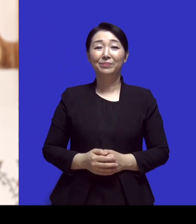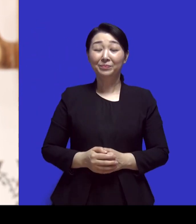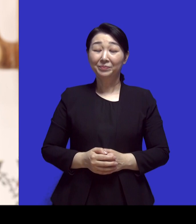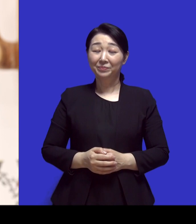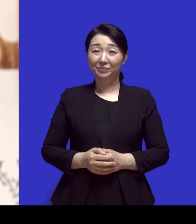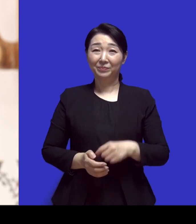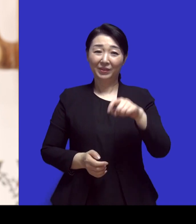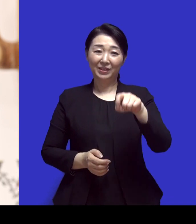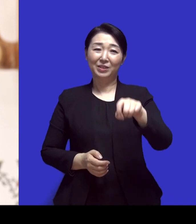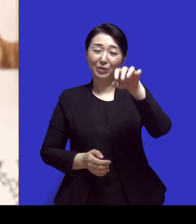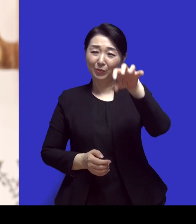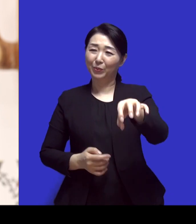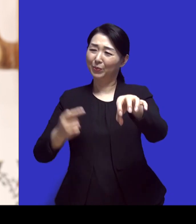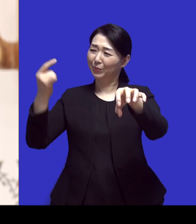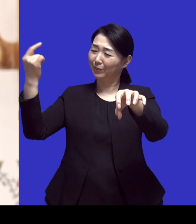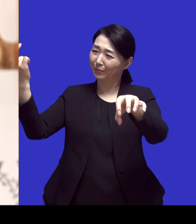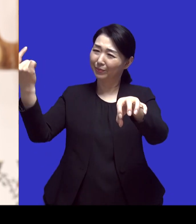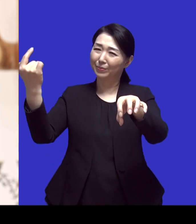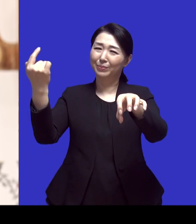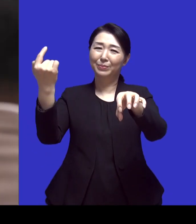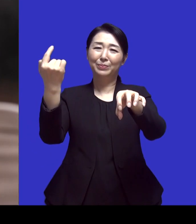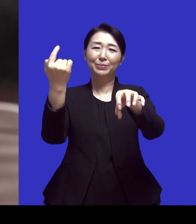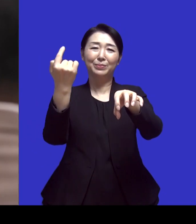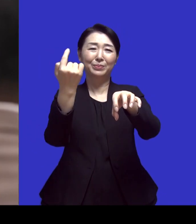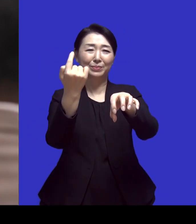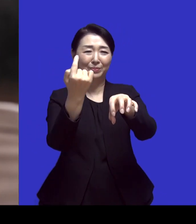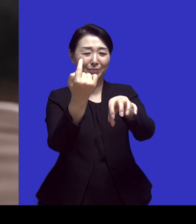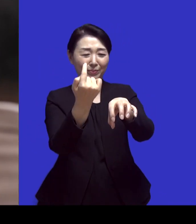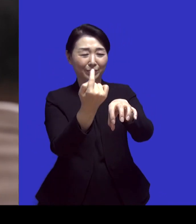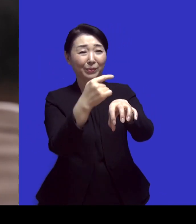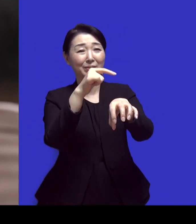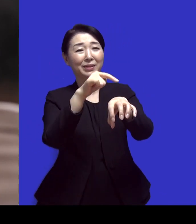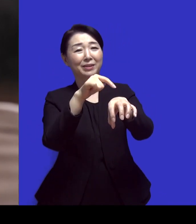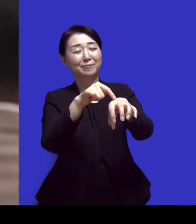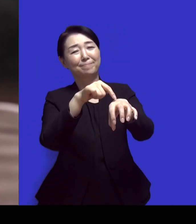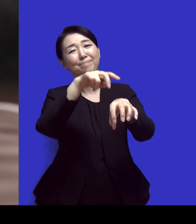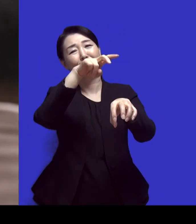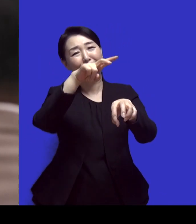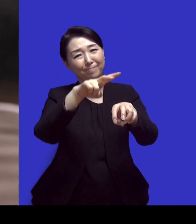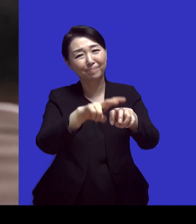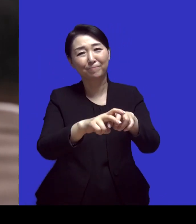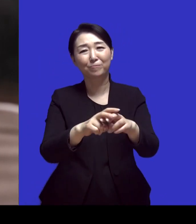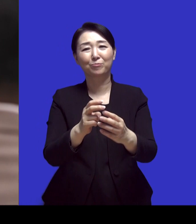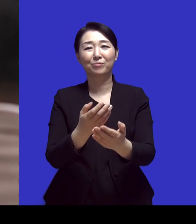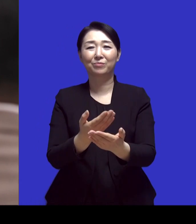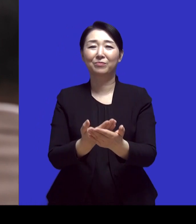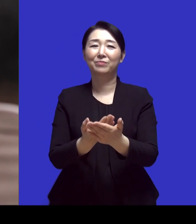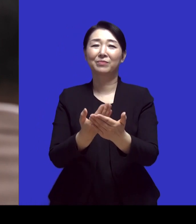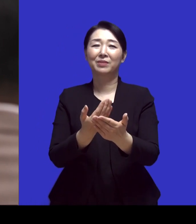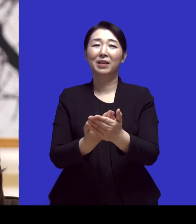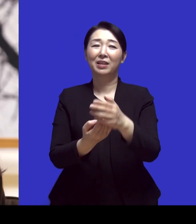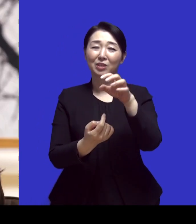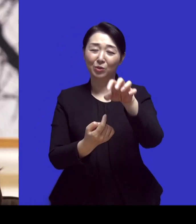이곳에 오소서 이곳에 오소서 앉으소서